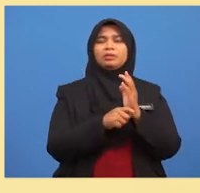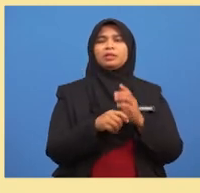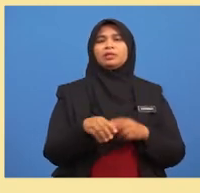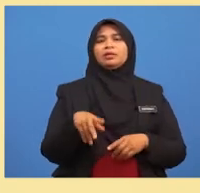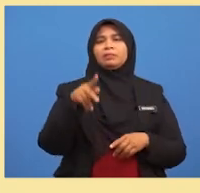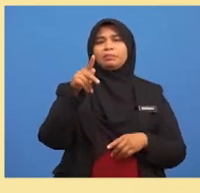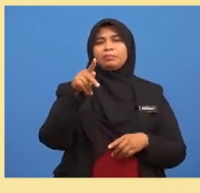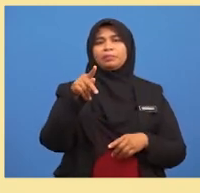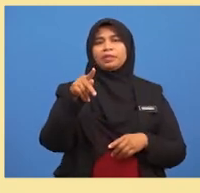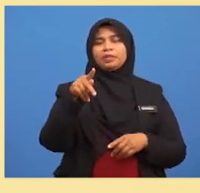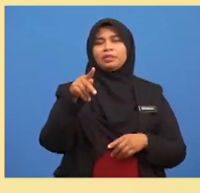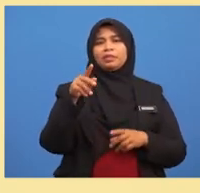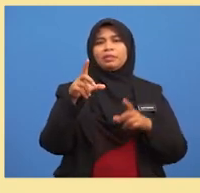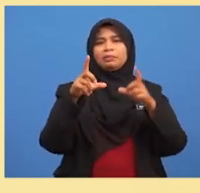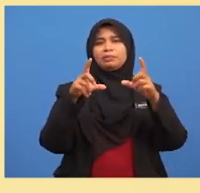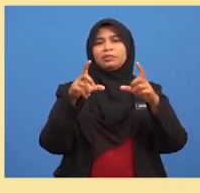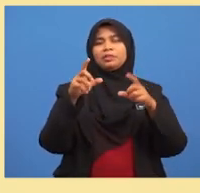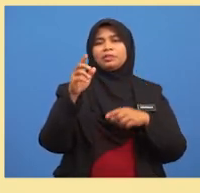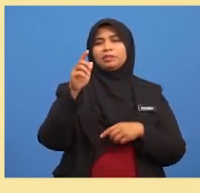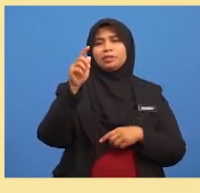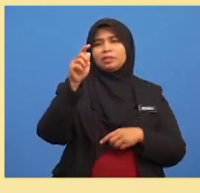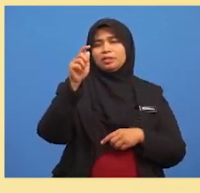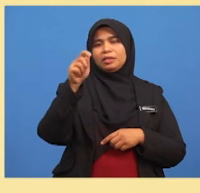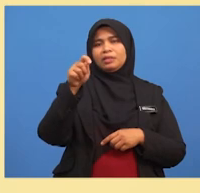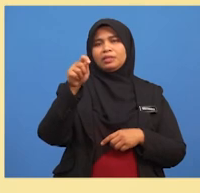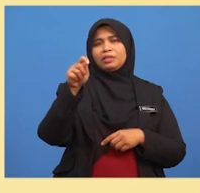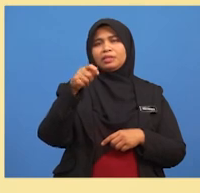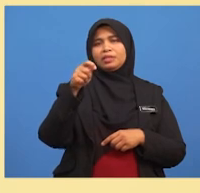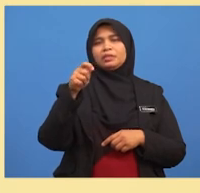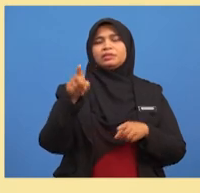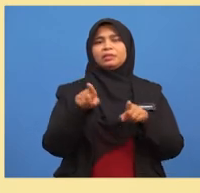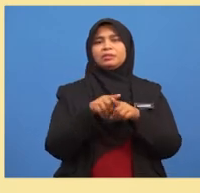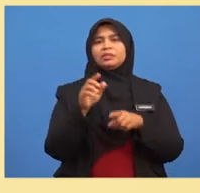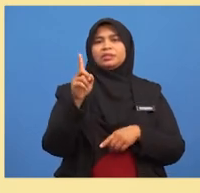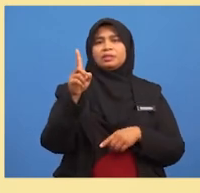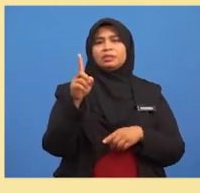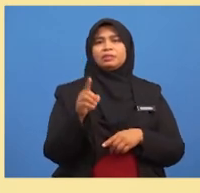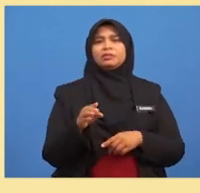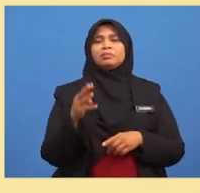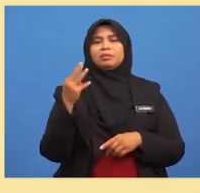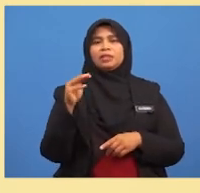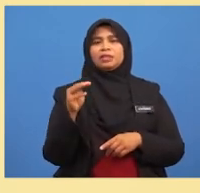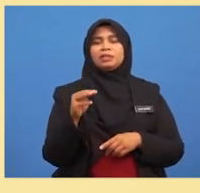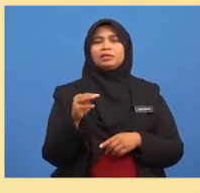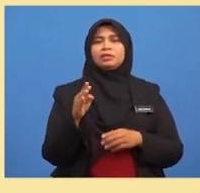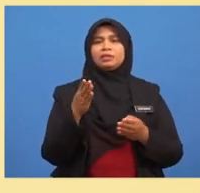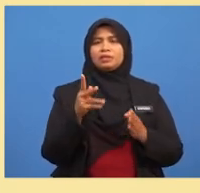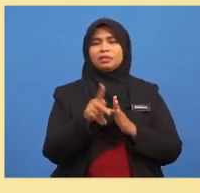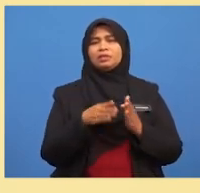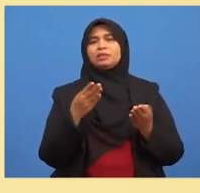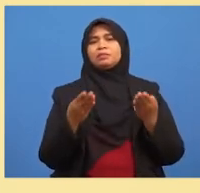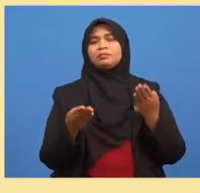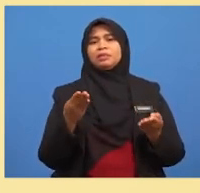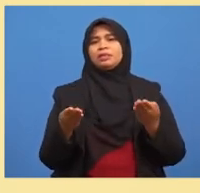kebarang kalian bagi perlengkap A sama dengan 1 Maka, kebarang kalian bagi